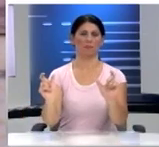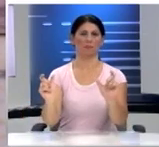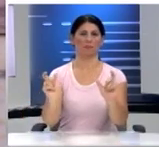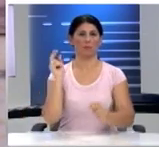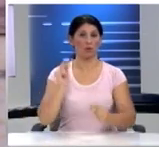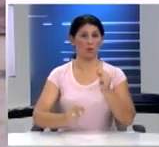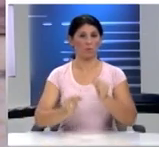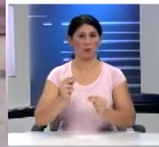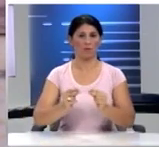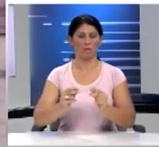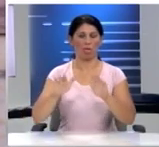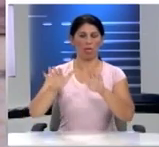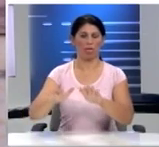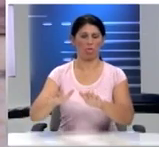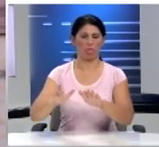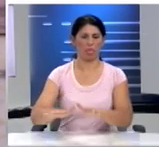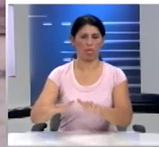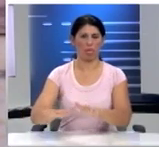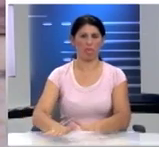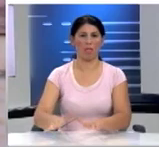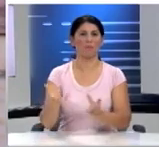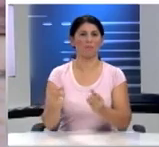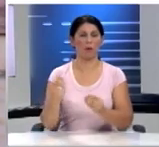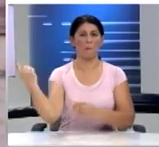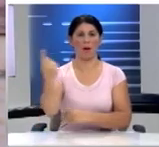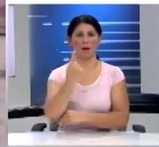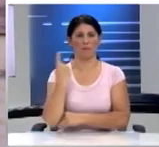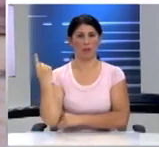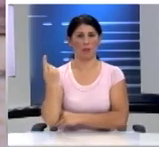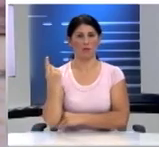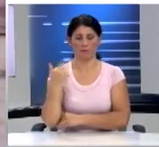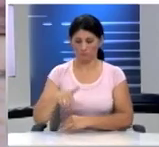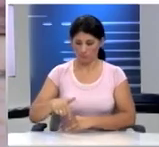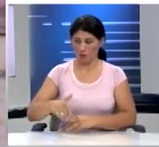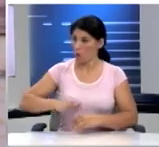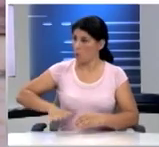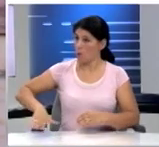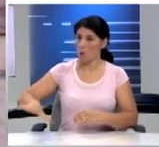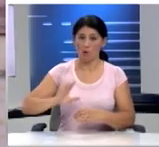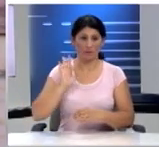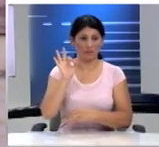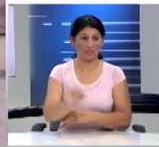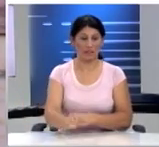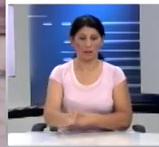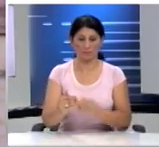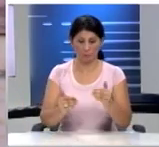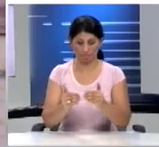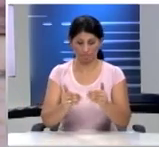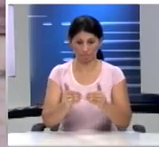πρόβλημα της υποβάθμισης του περιβάλλοντος. Έχουμε φτάσει σε τέτοιο σημείο οι προθεσμίες είναι πλέον